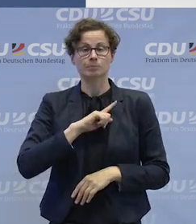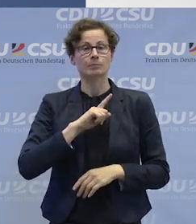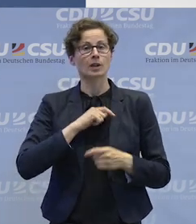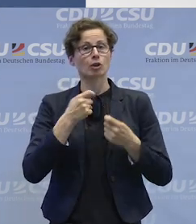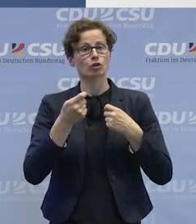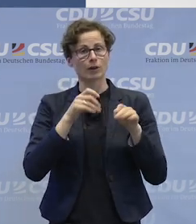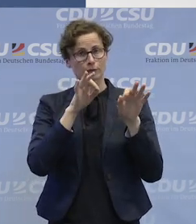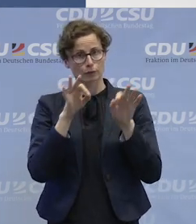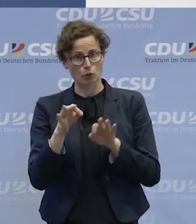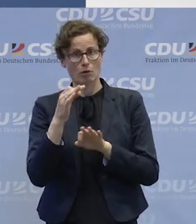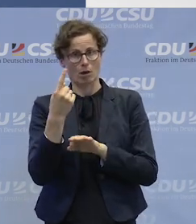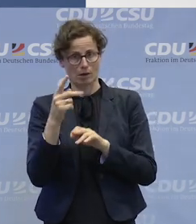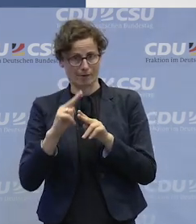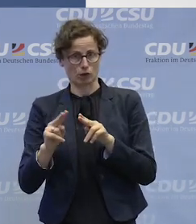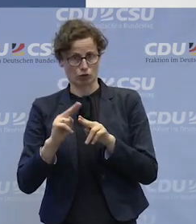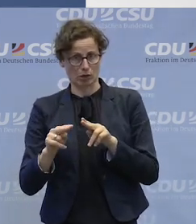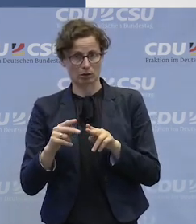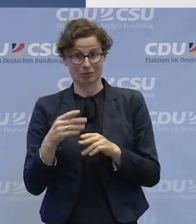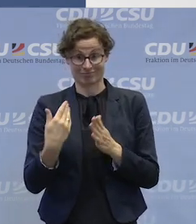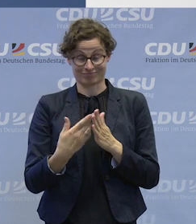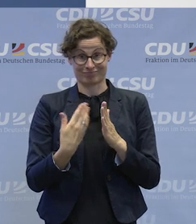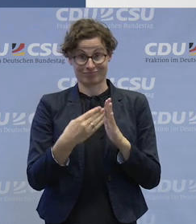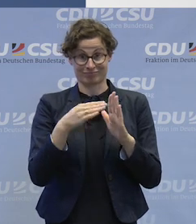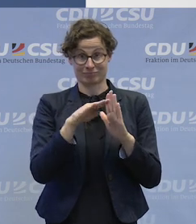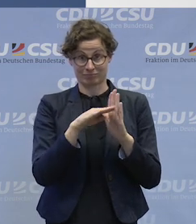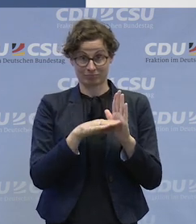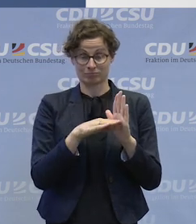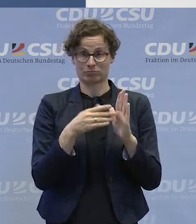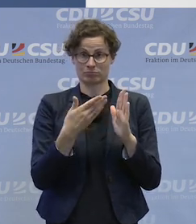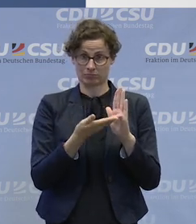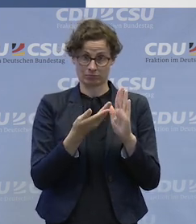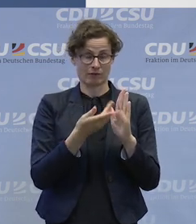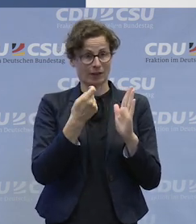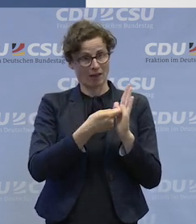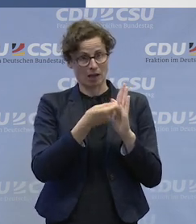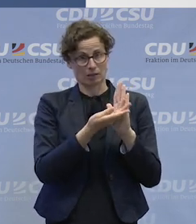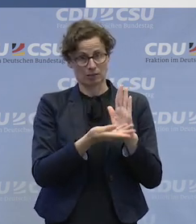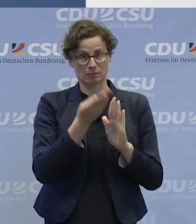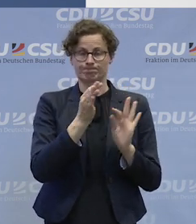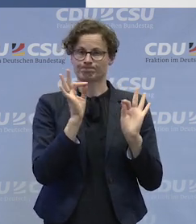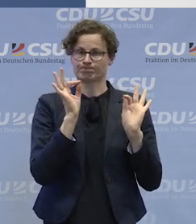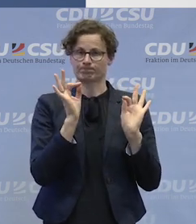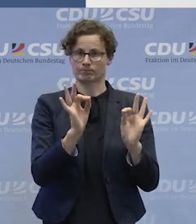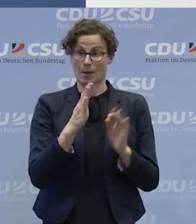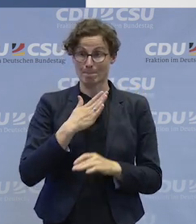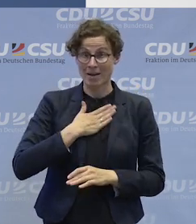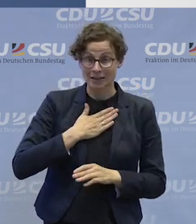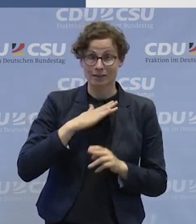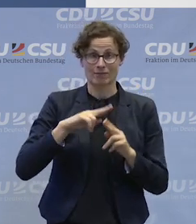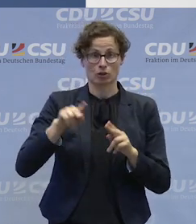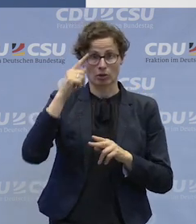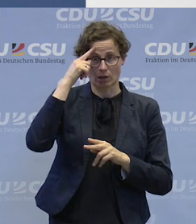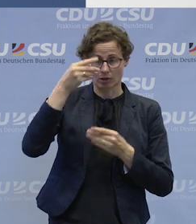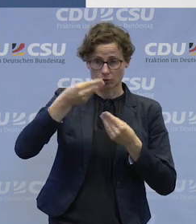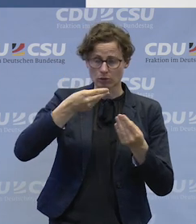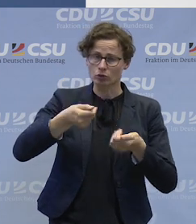einer Werkstatt schätze den Austausch mit meinem Werkstattrat sehr, weil er einfach unglaublich